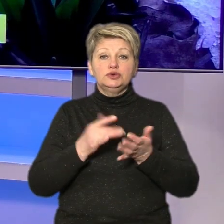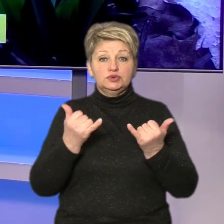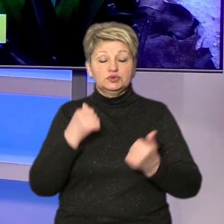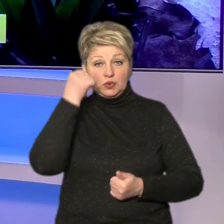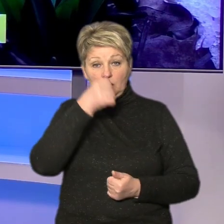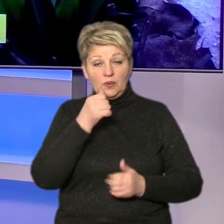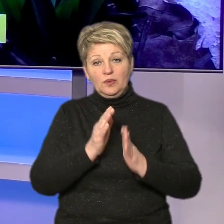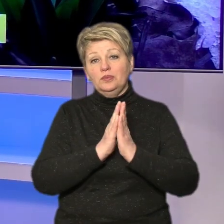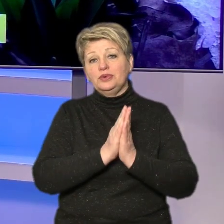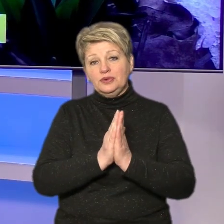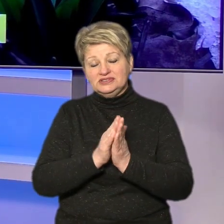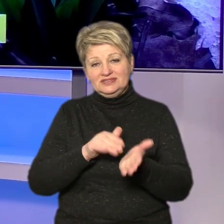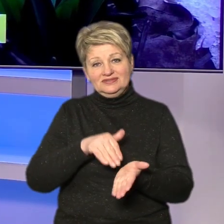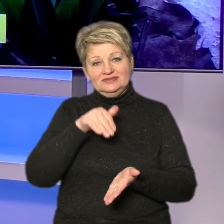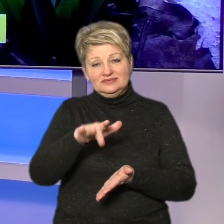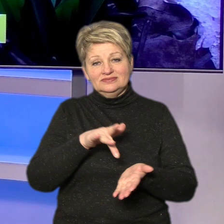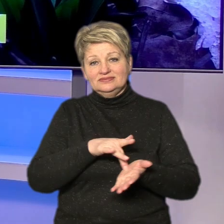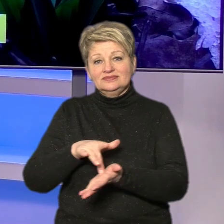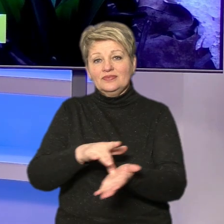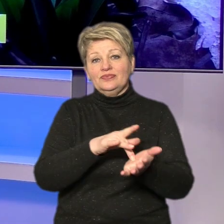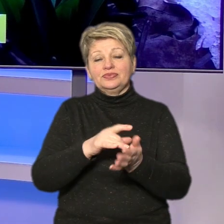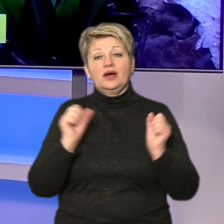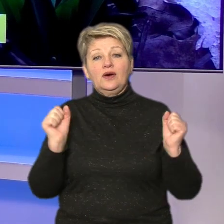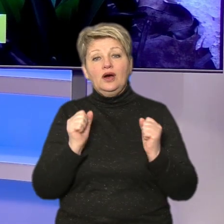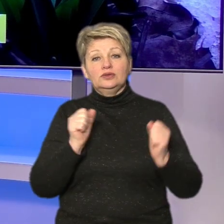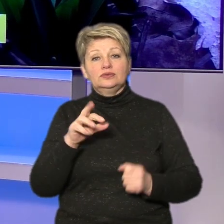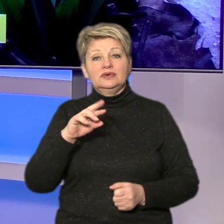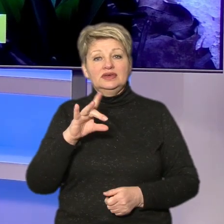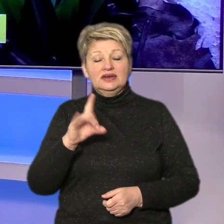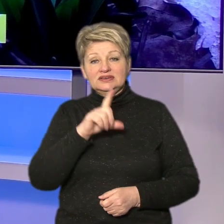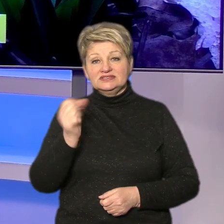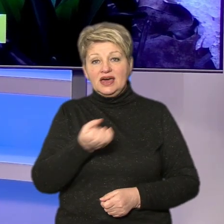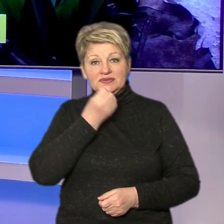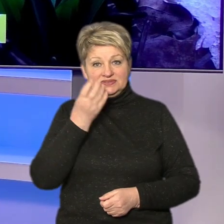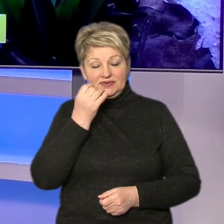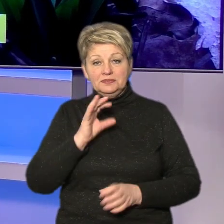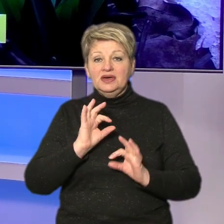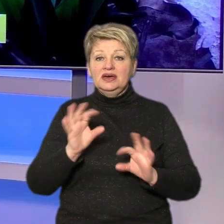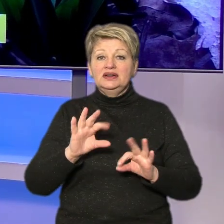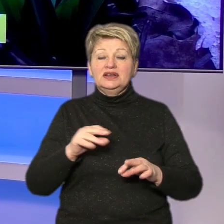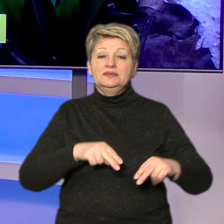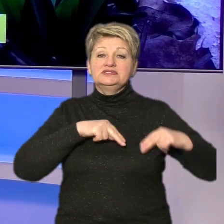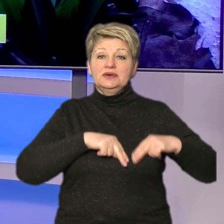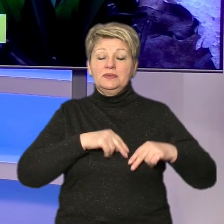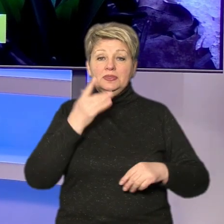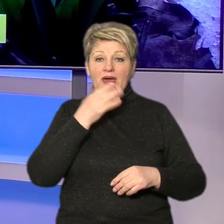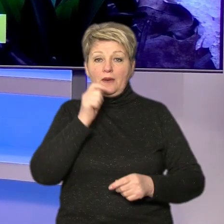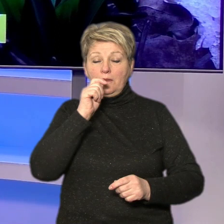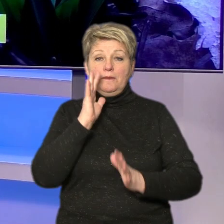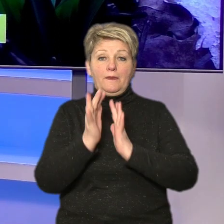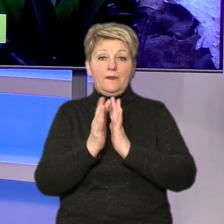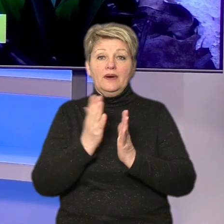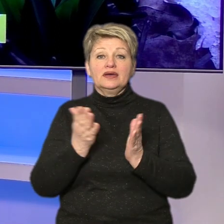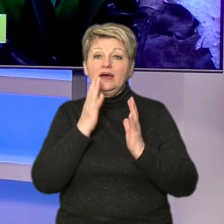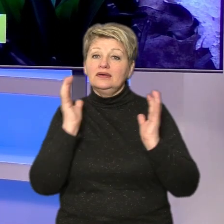просять відмовитися від подорожей до підсніжників у холодний яр. Розповіла співробітниця Національного парку, який опікується